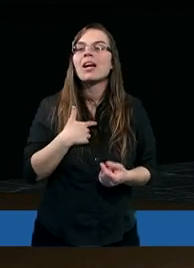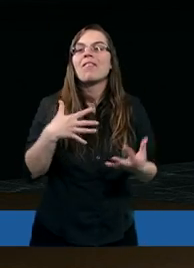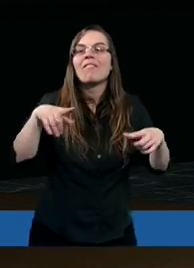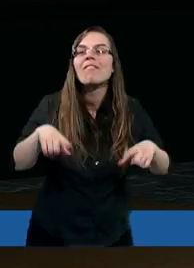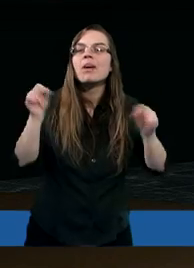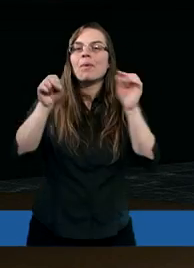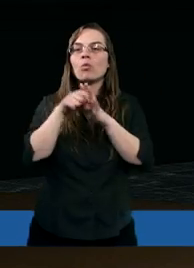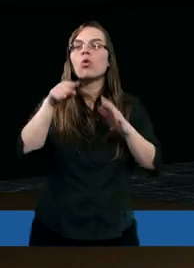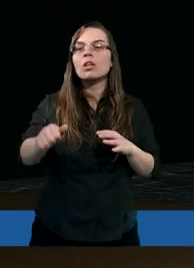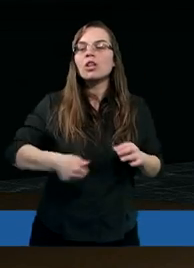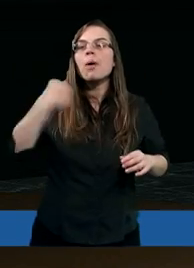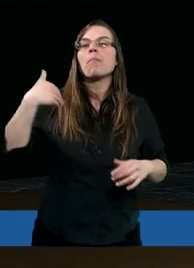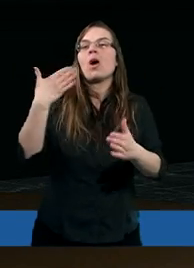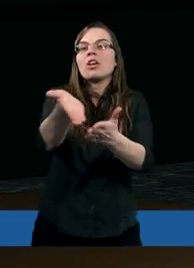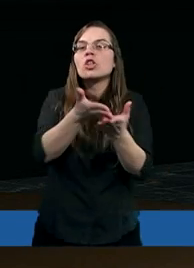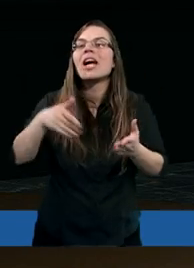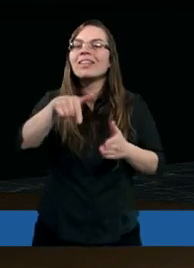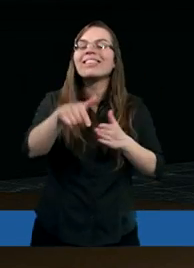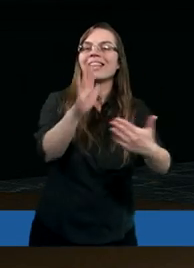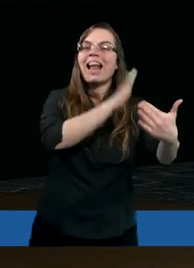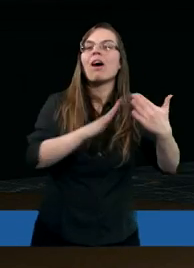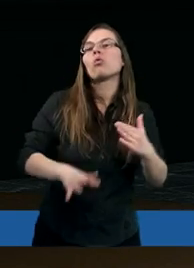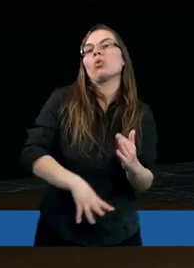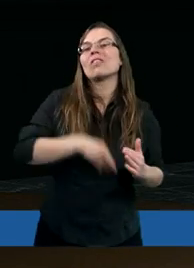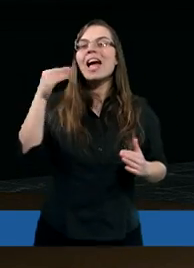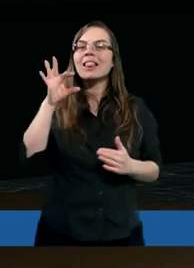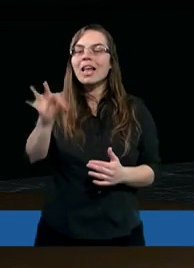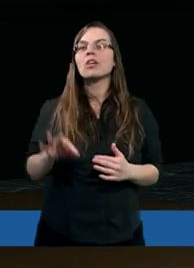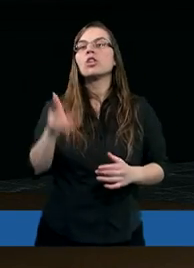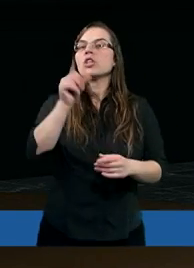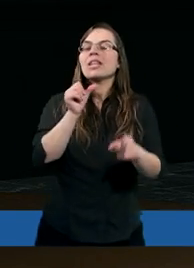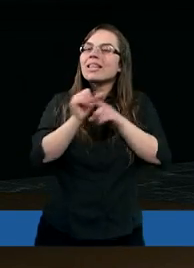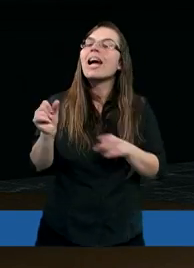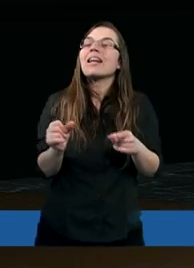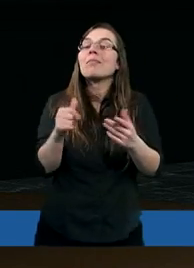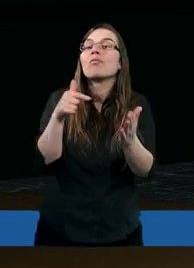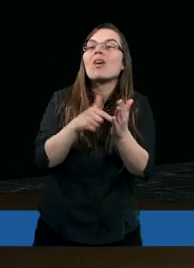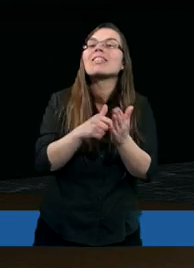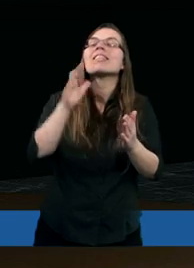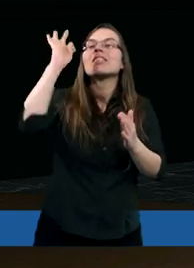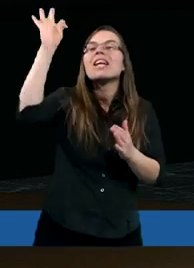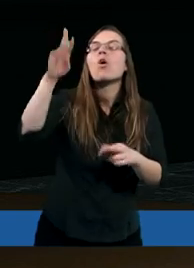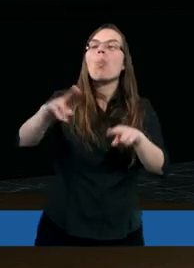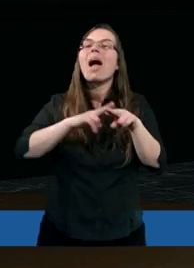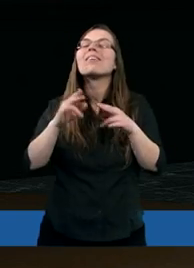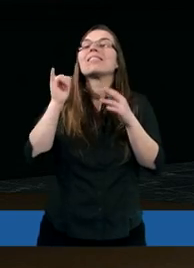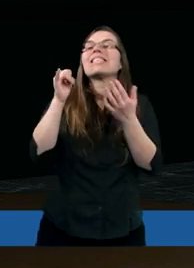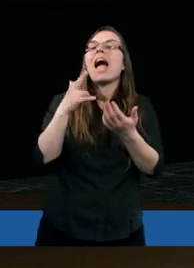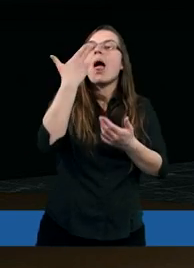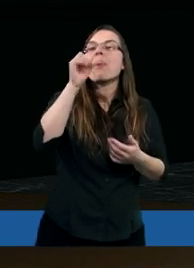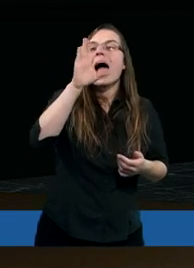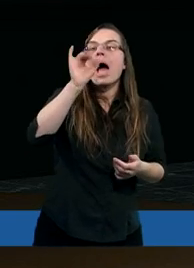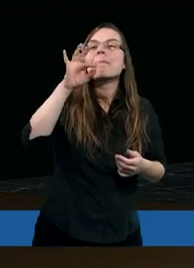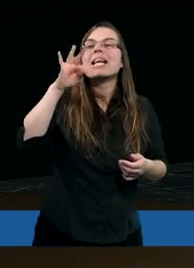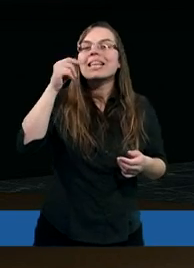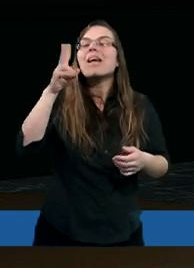wybrał do tego, żebym była częścią tego narodu świętego, że jestem nabytkiem, Bożym i